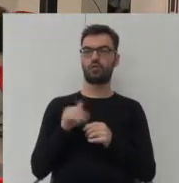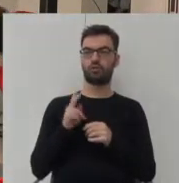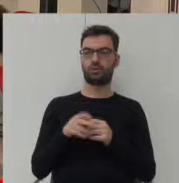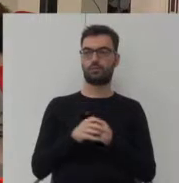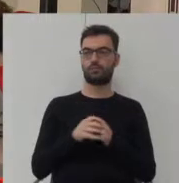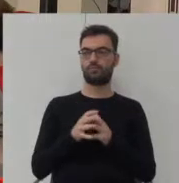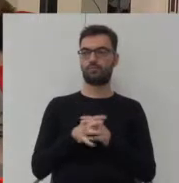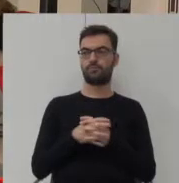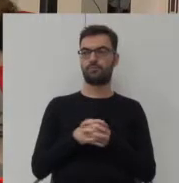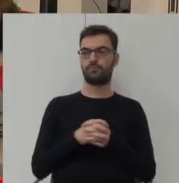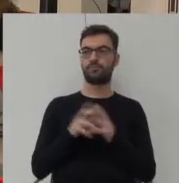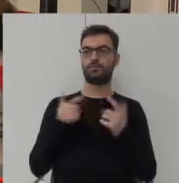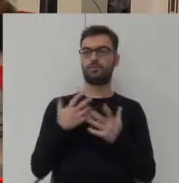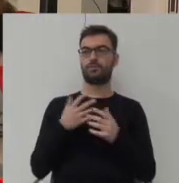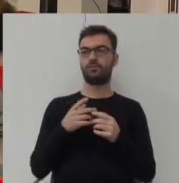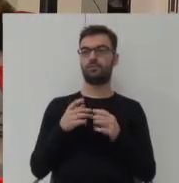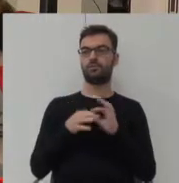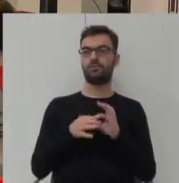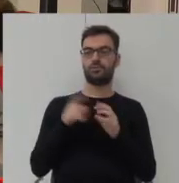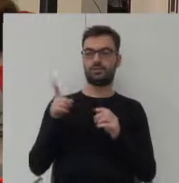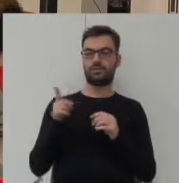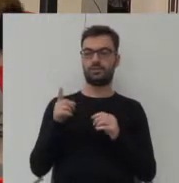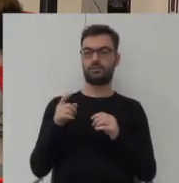Ja bym się chciał odnieść się do tego.